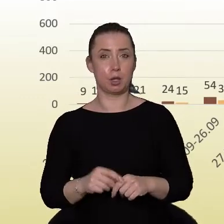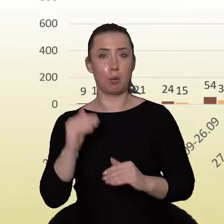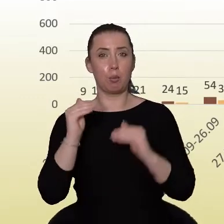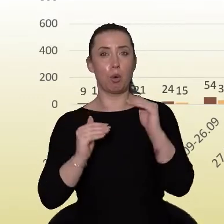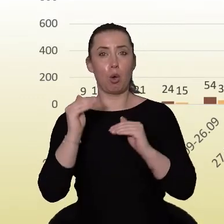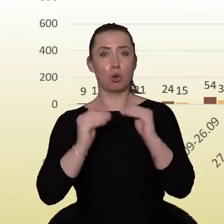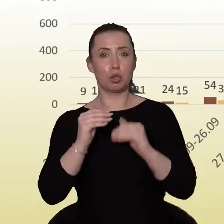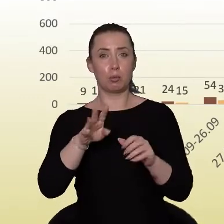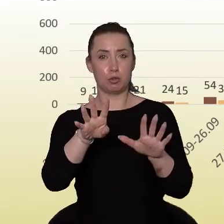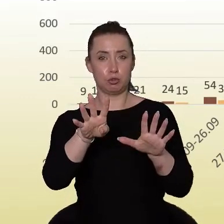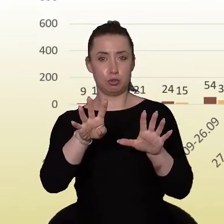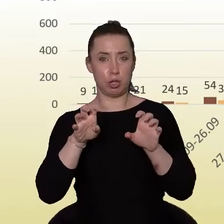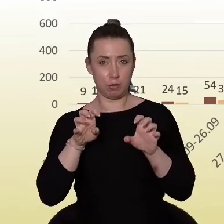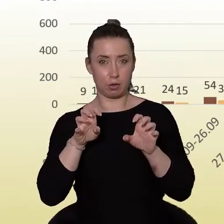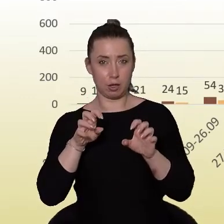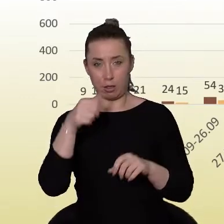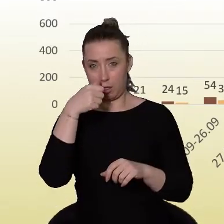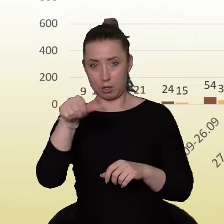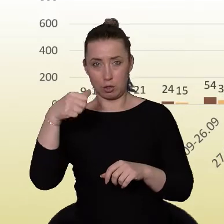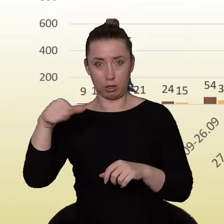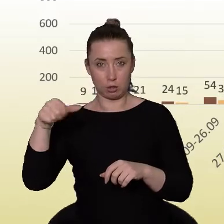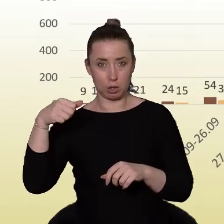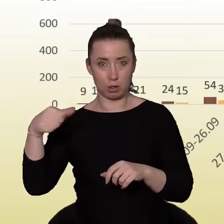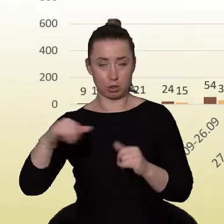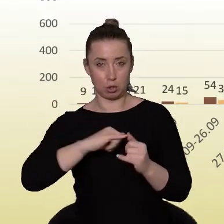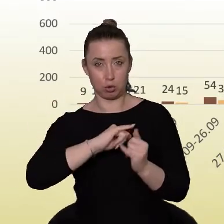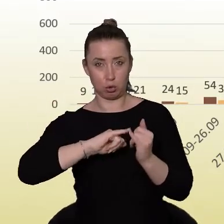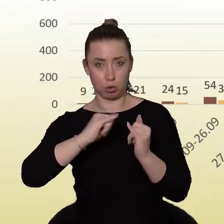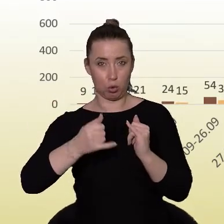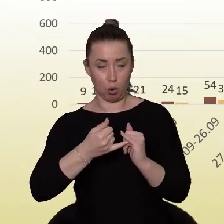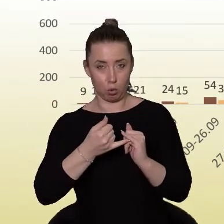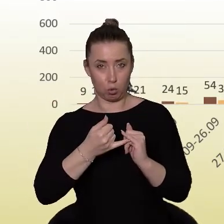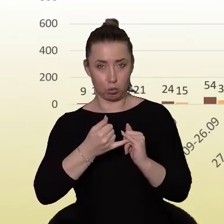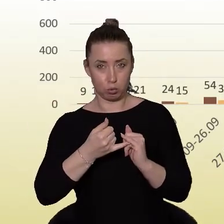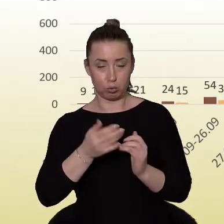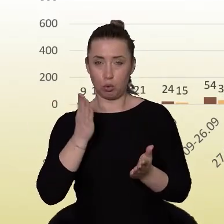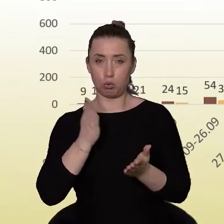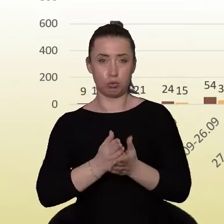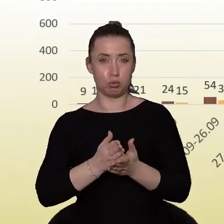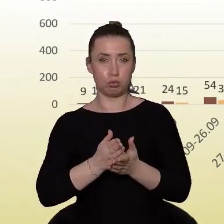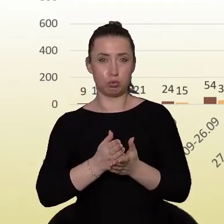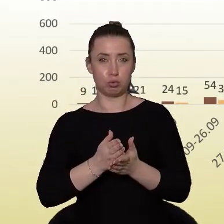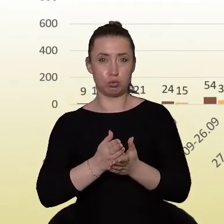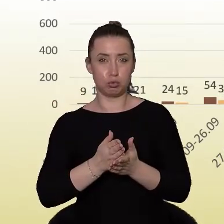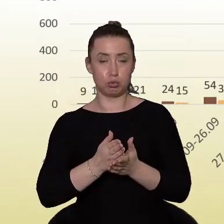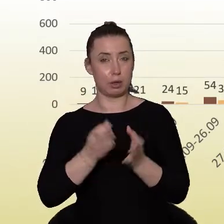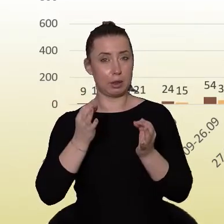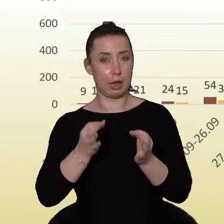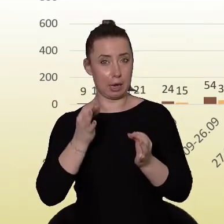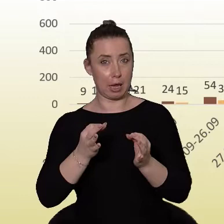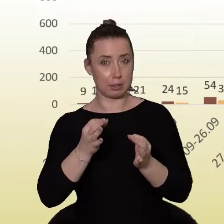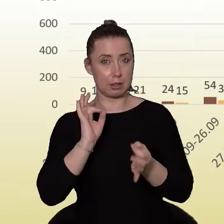900 zakażeń tygodniowo w Toruniu, to już są dane z ostatnich czterech